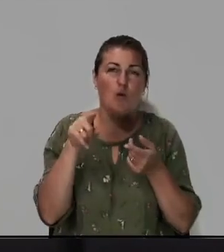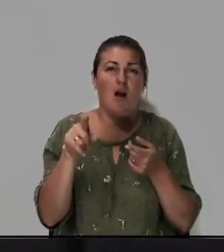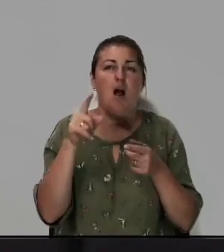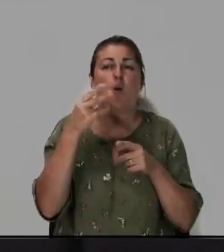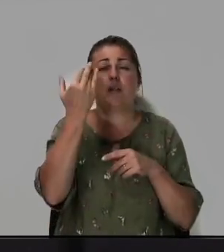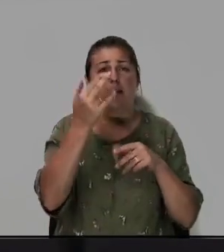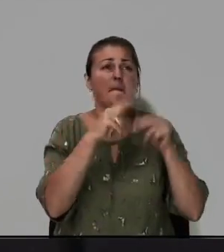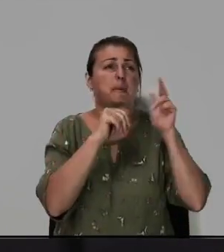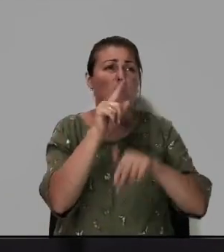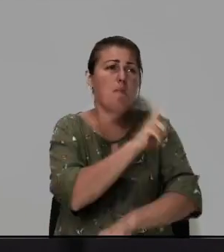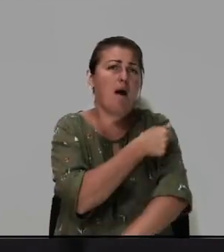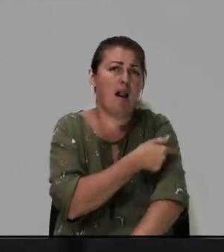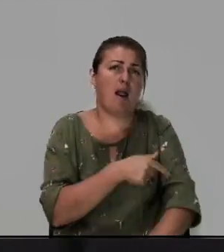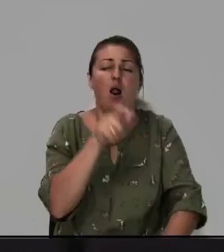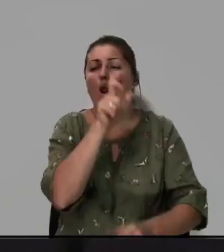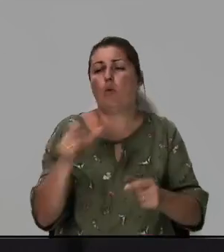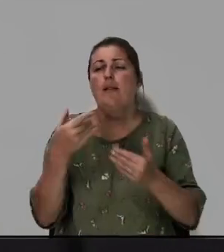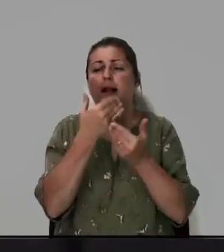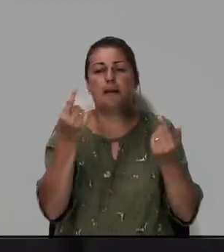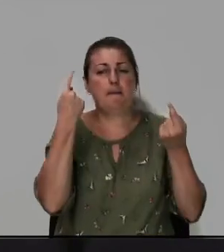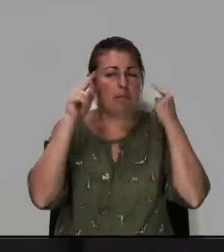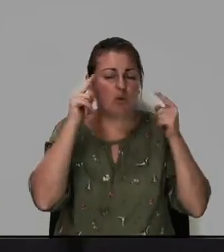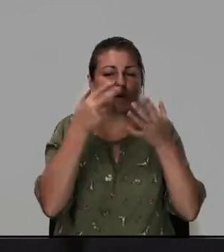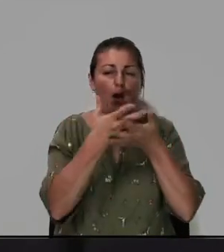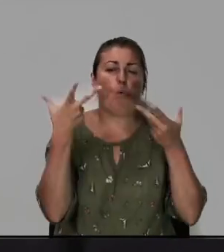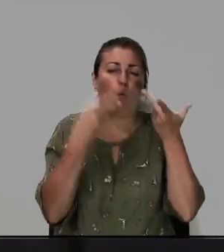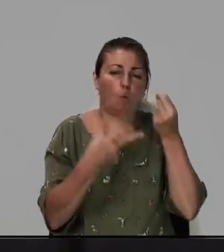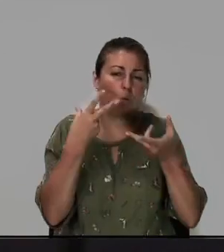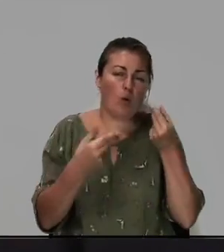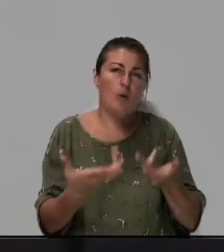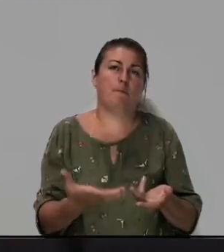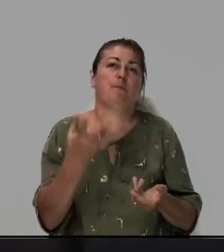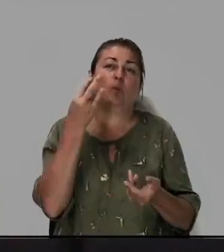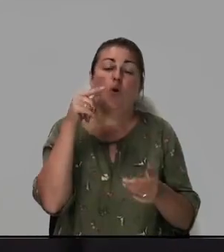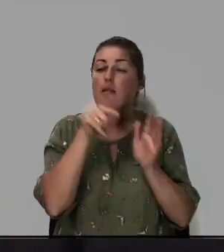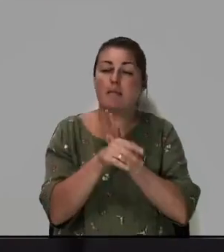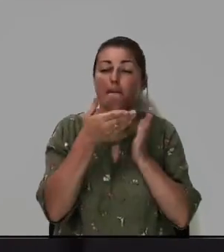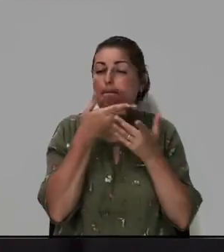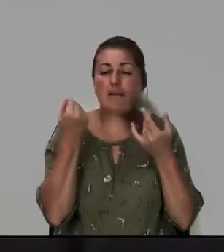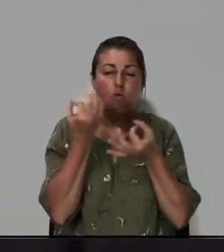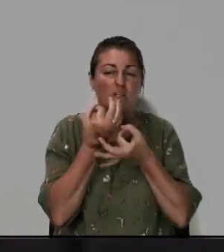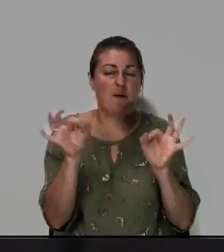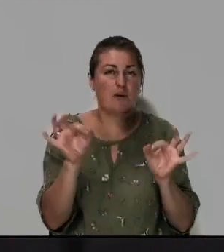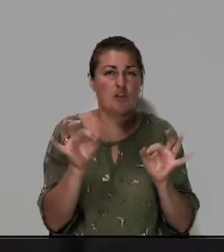больницы люди для них придумали уколы но там нет освобождения